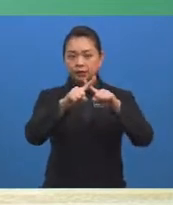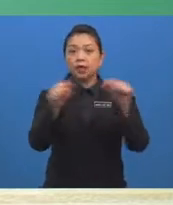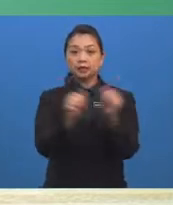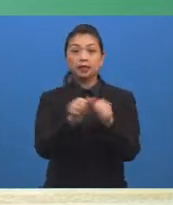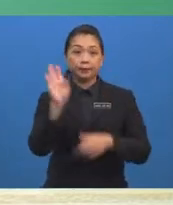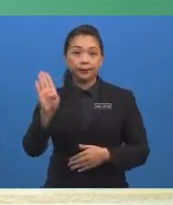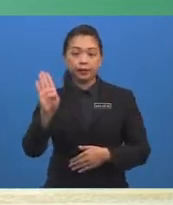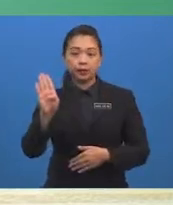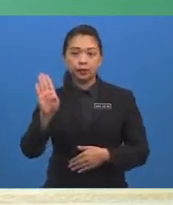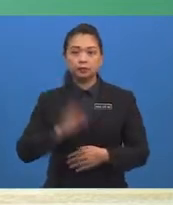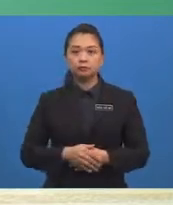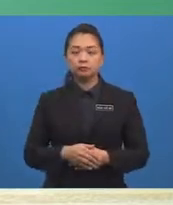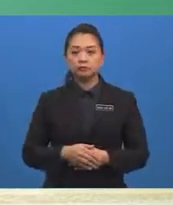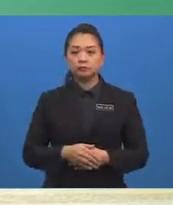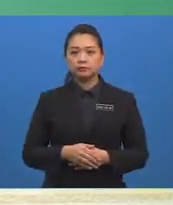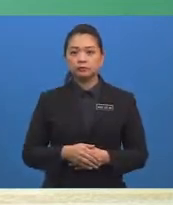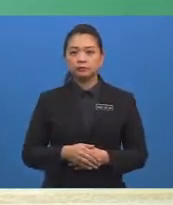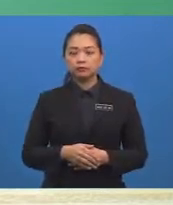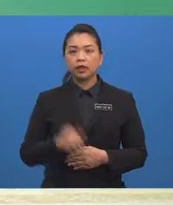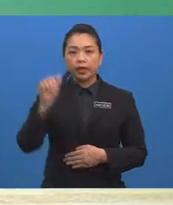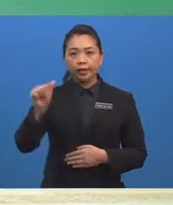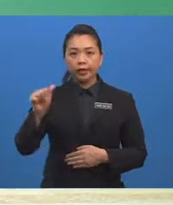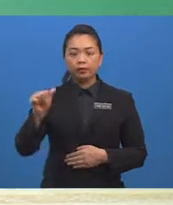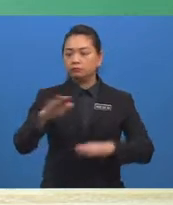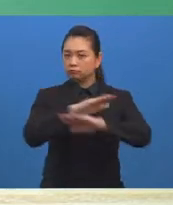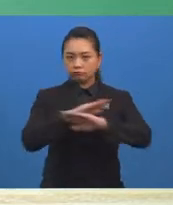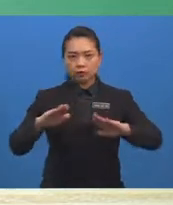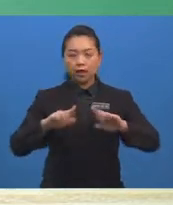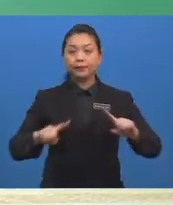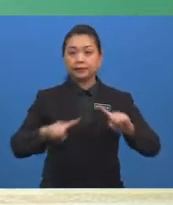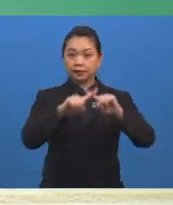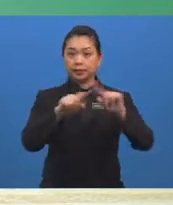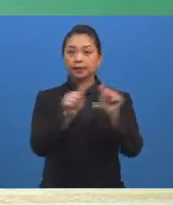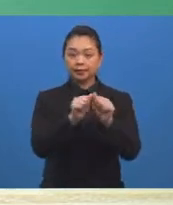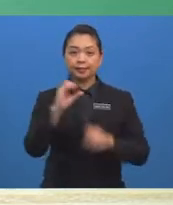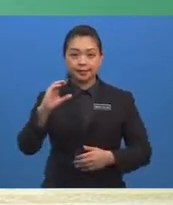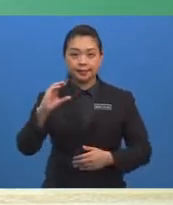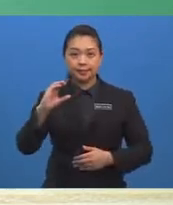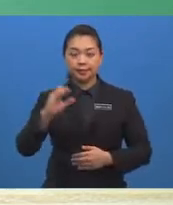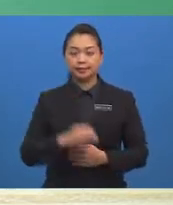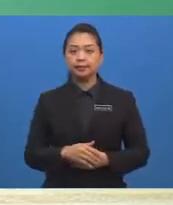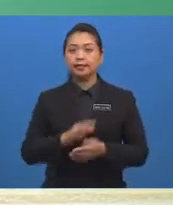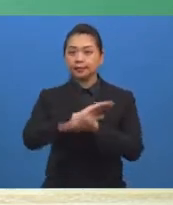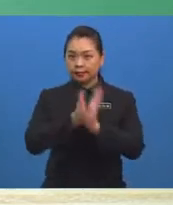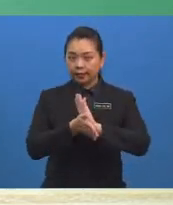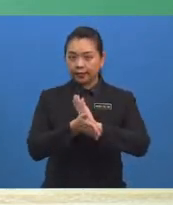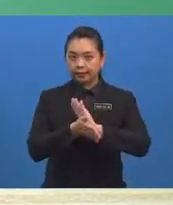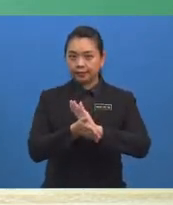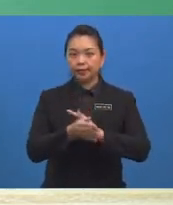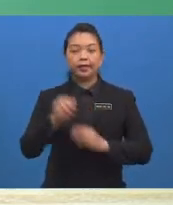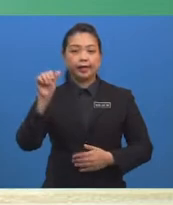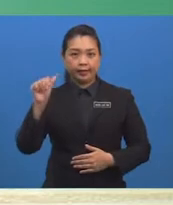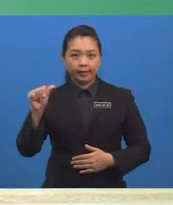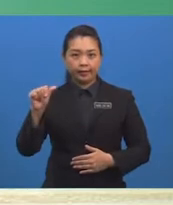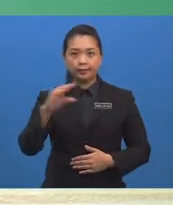Manakala peristiwa A tidak bersilang dengan peristiwa C Maka peristiwa A